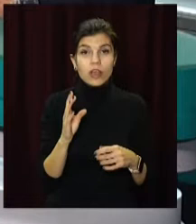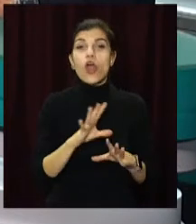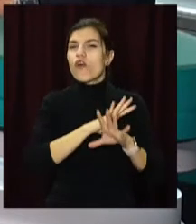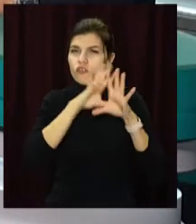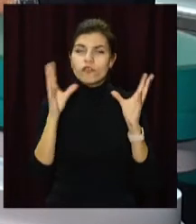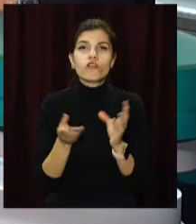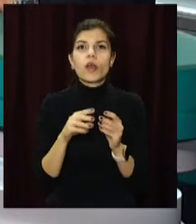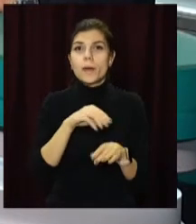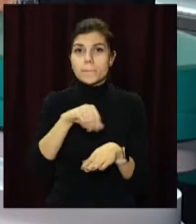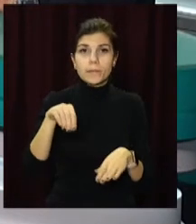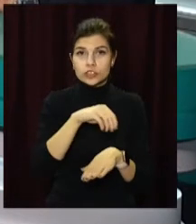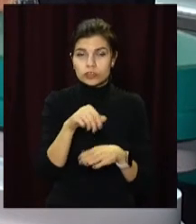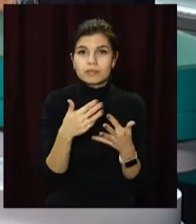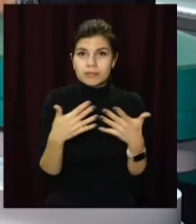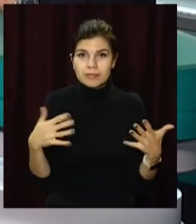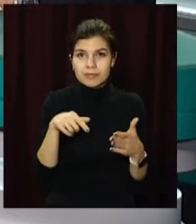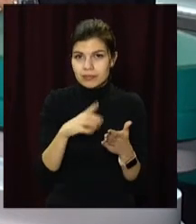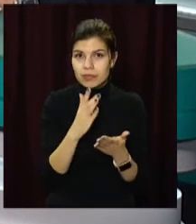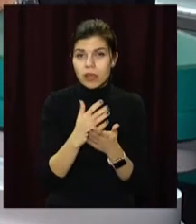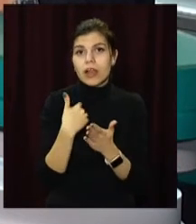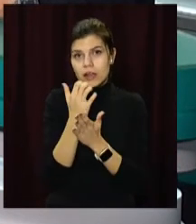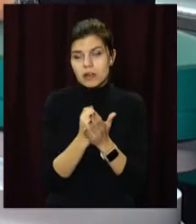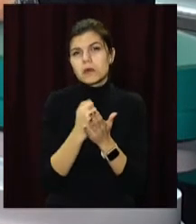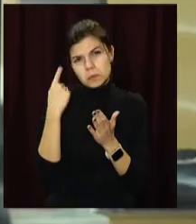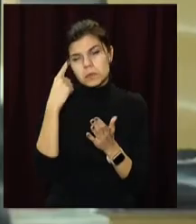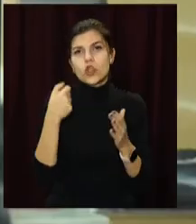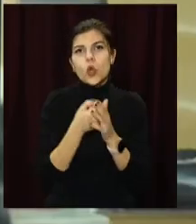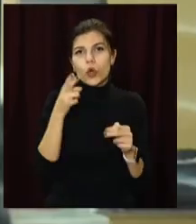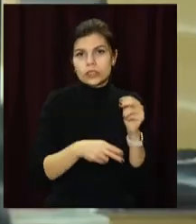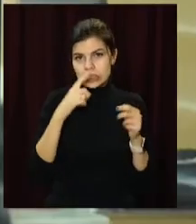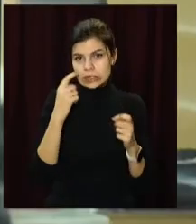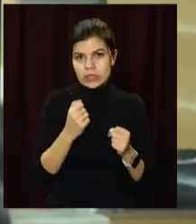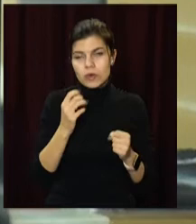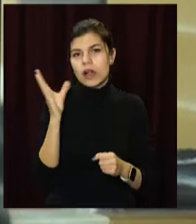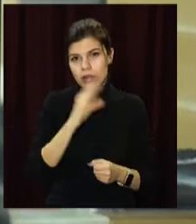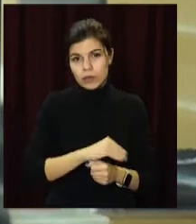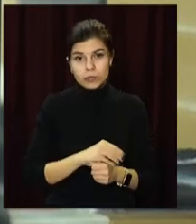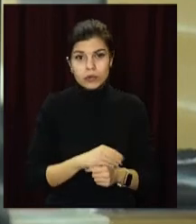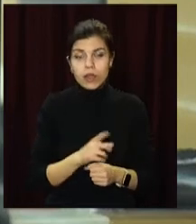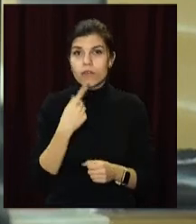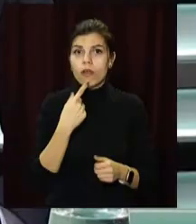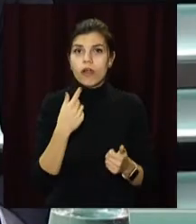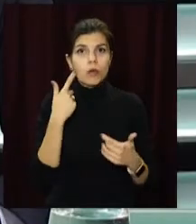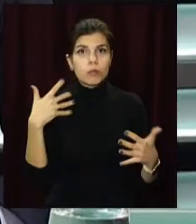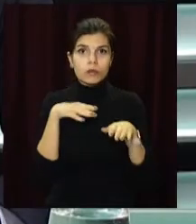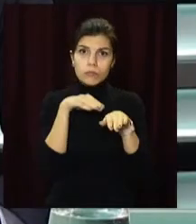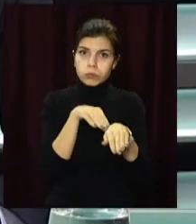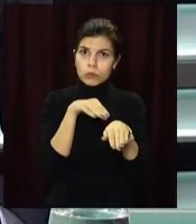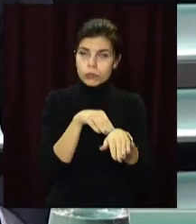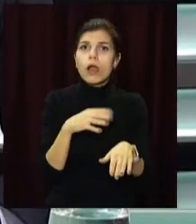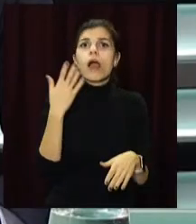посибковий матеріал за нашими розрахунками вистачить до кінця зими. Наразі дуже великі затори, коли планують